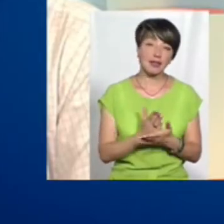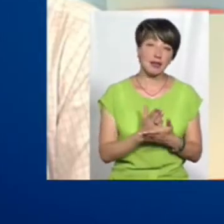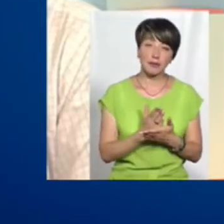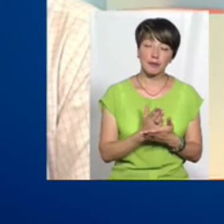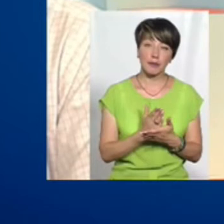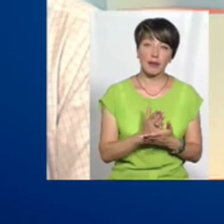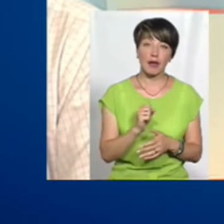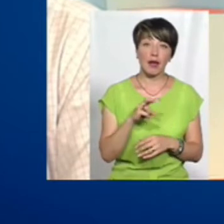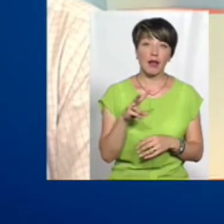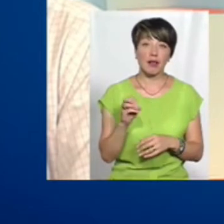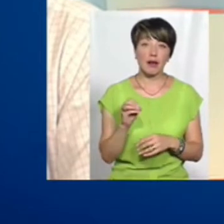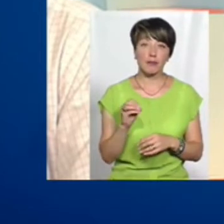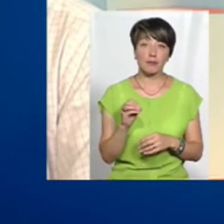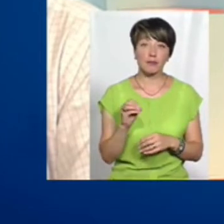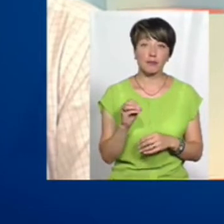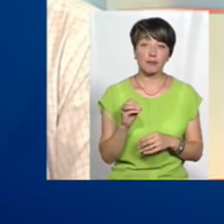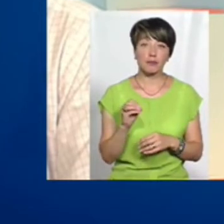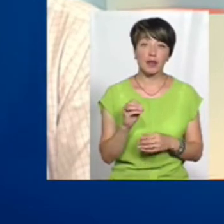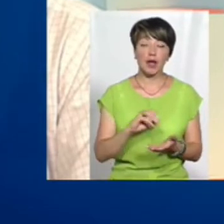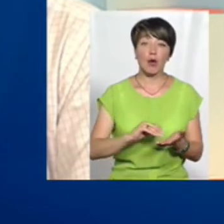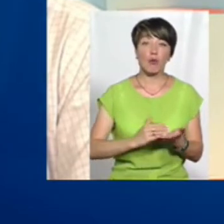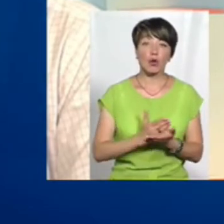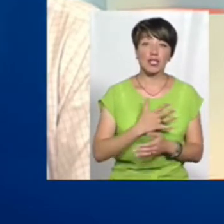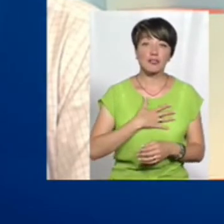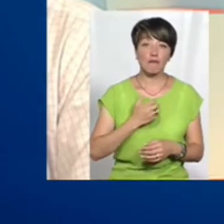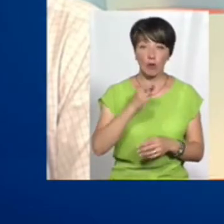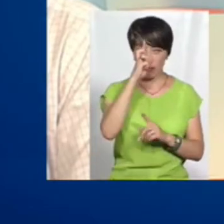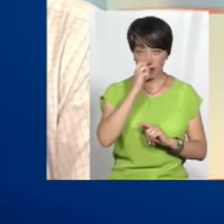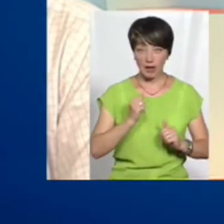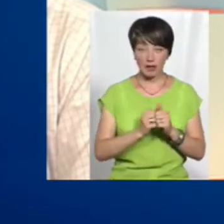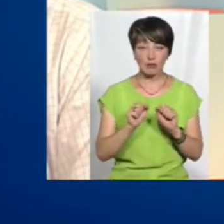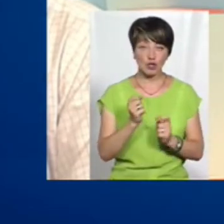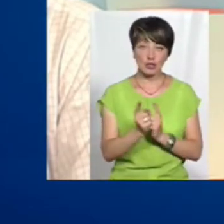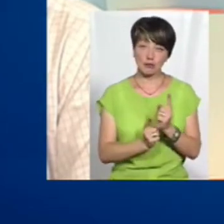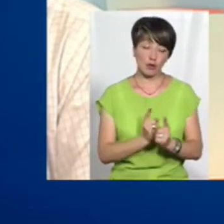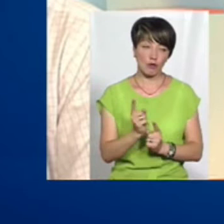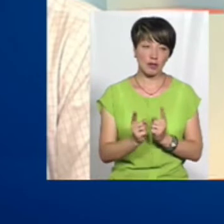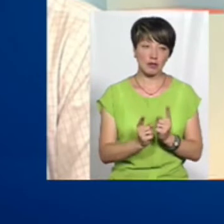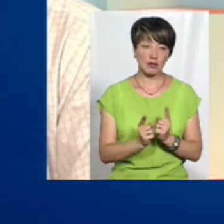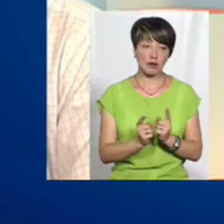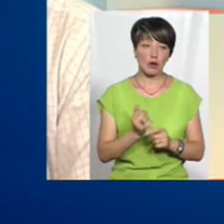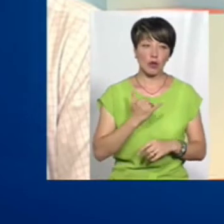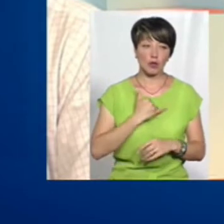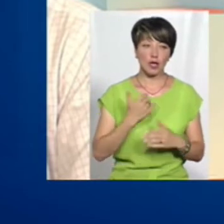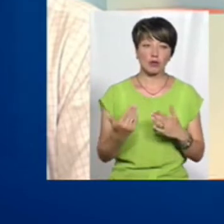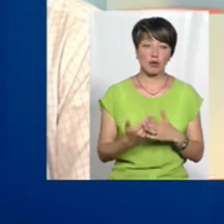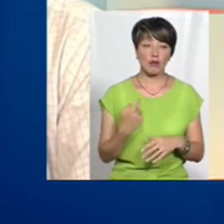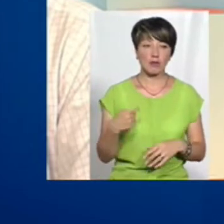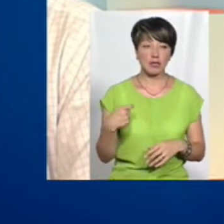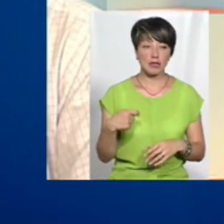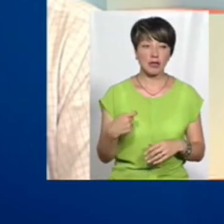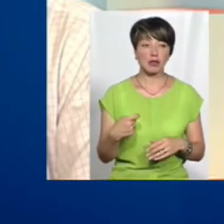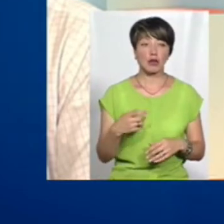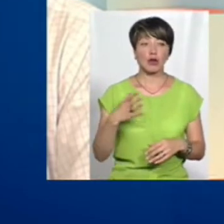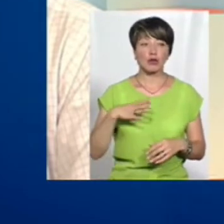бачите, політична воля в країні, вона може змінюватися. У нас новий президент, ми